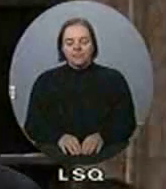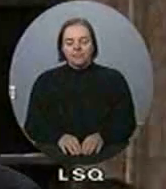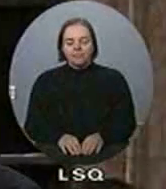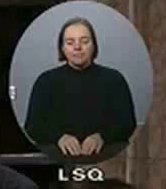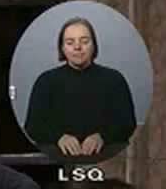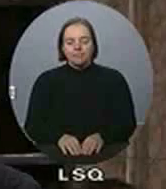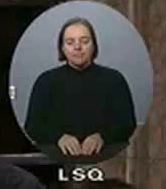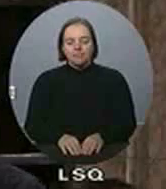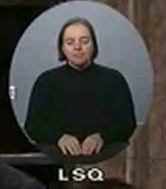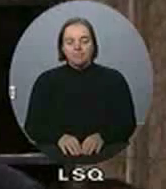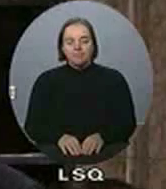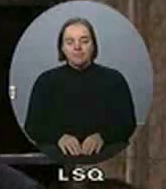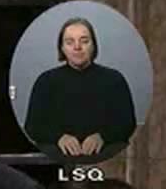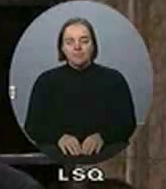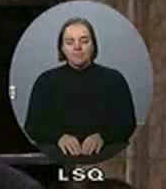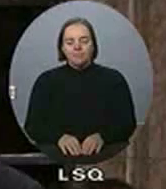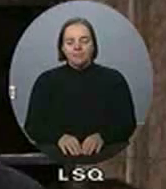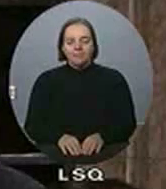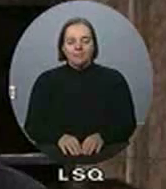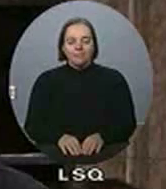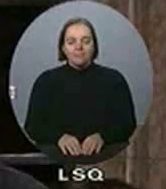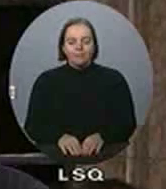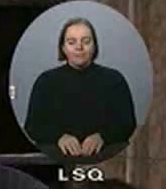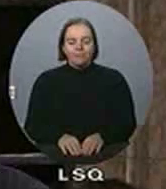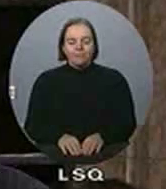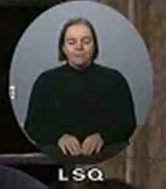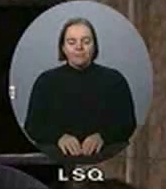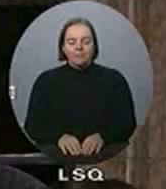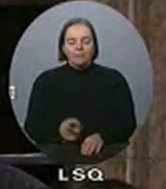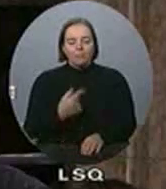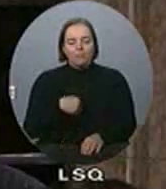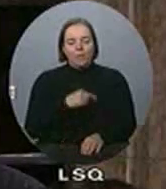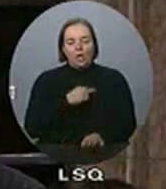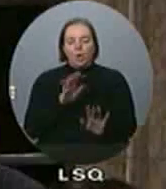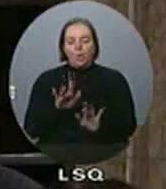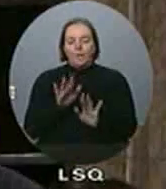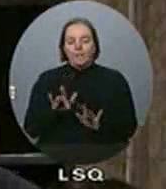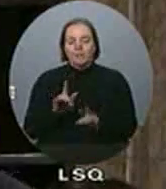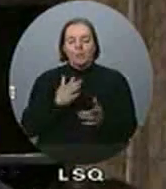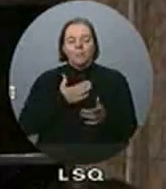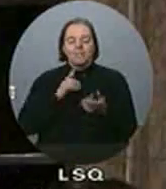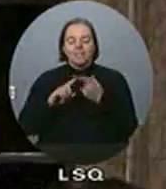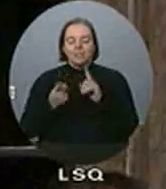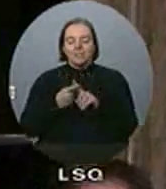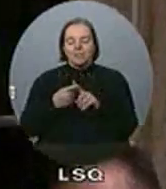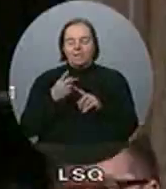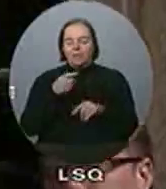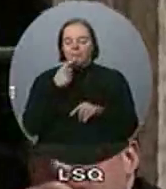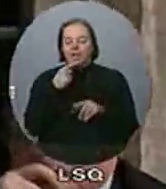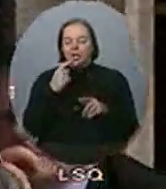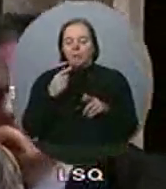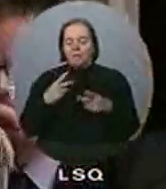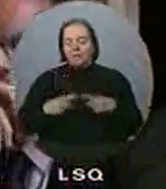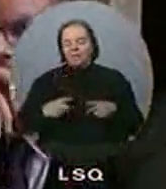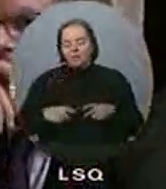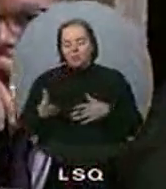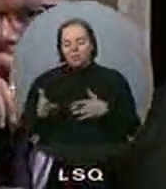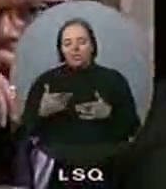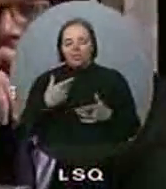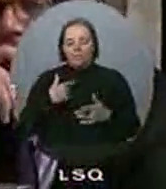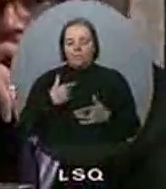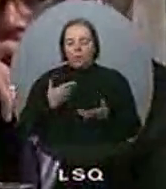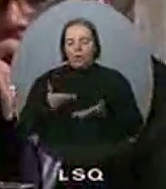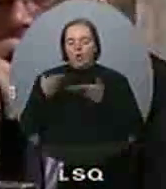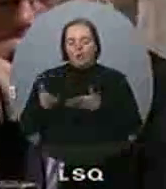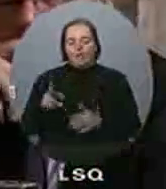Par compassion pour mes amis parlementaires, je recommande au NPD de